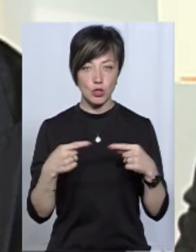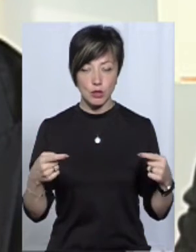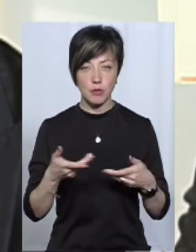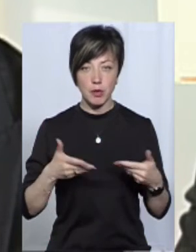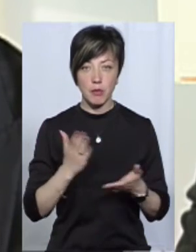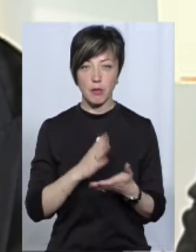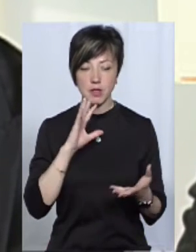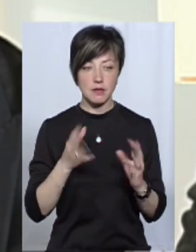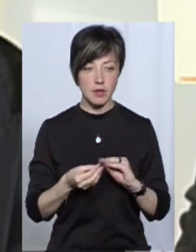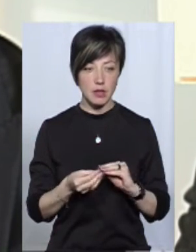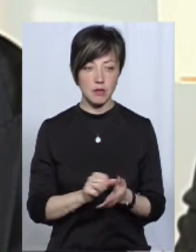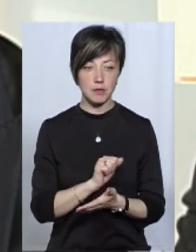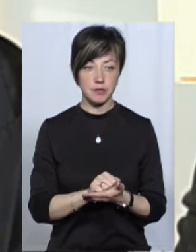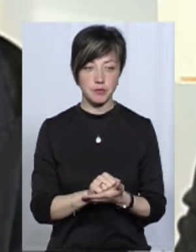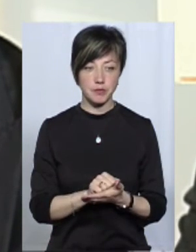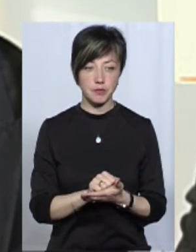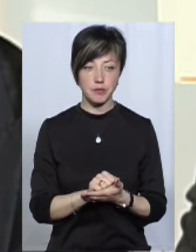Ми маємо звіти, ми маємо